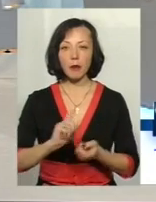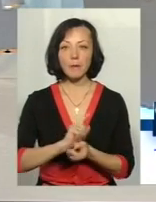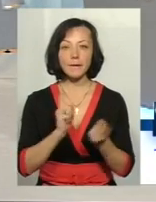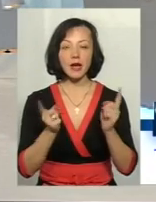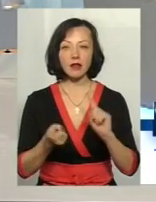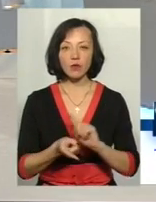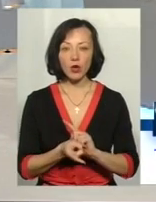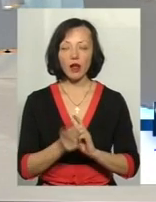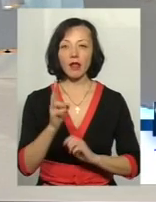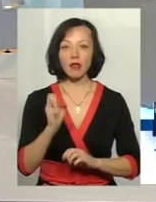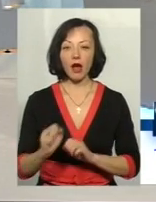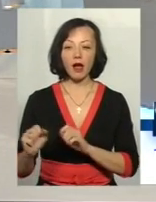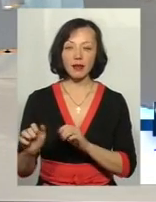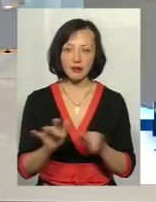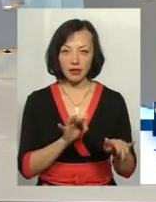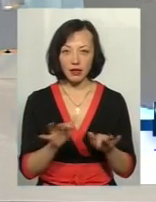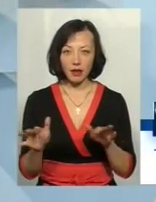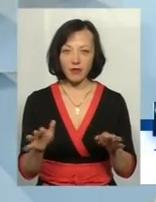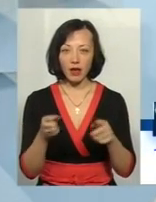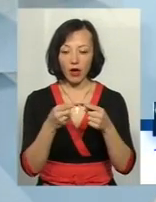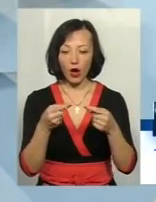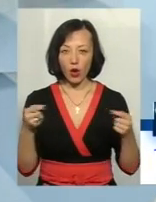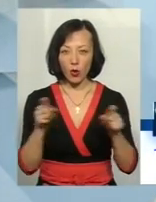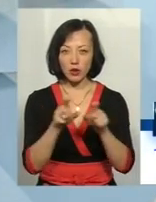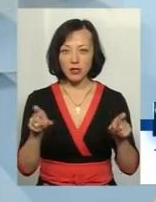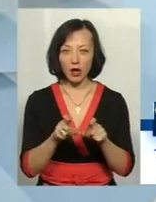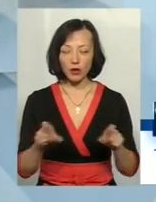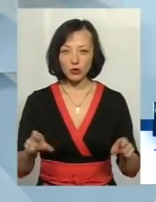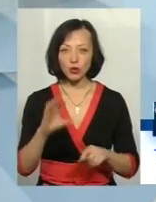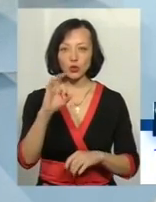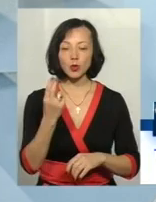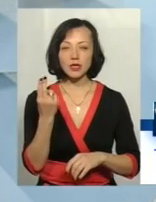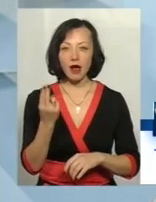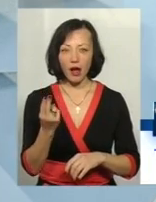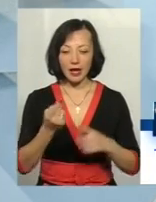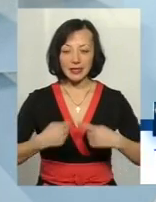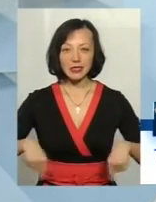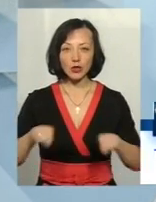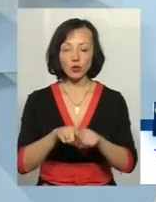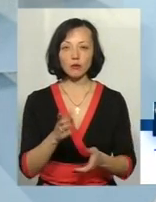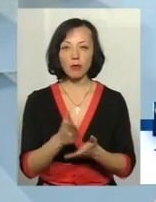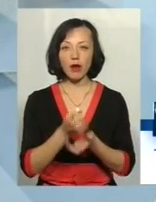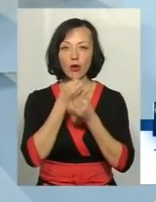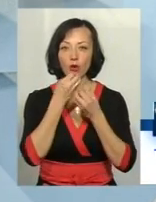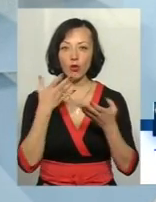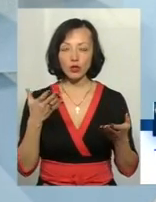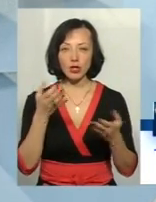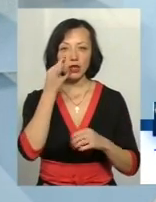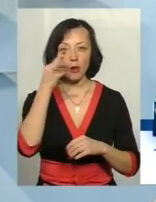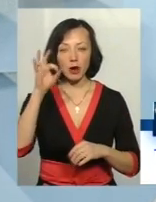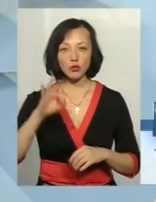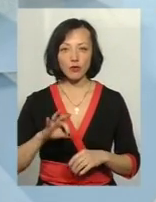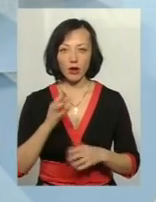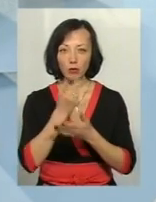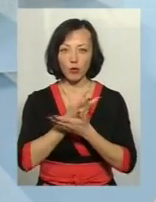дієвий, розгалужений соціальний інститут, який має дуже хороще на працювання та